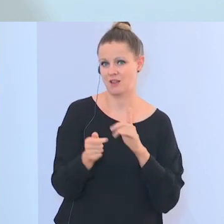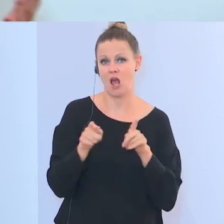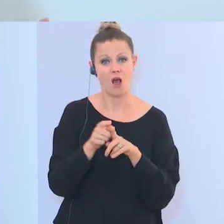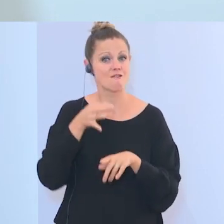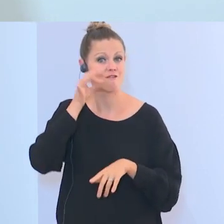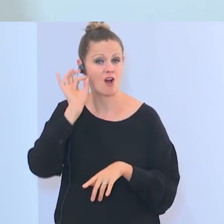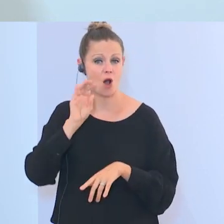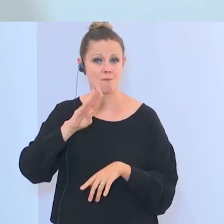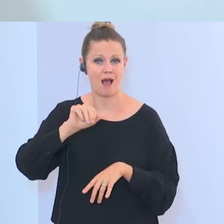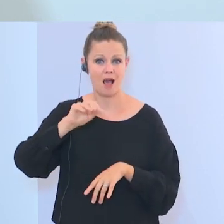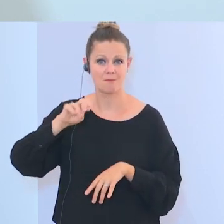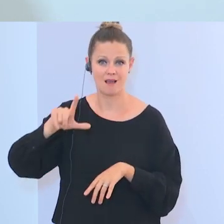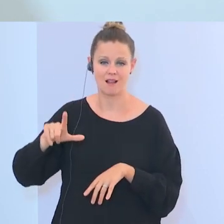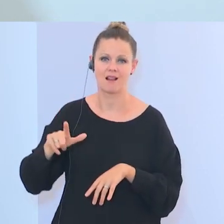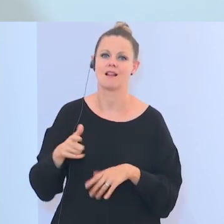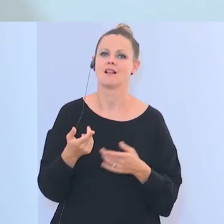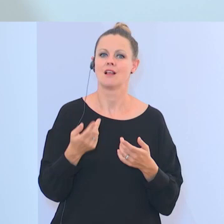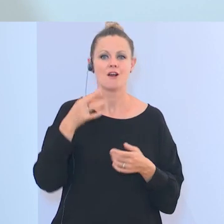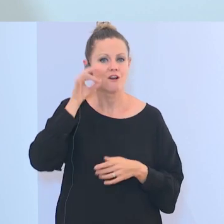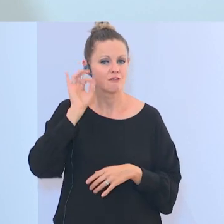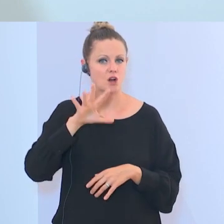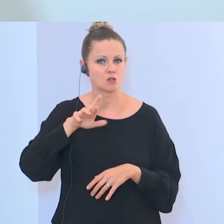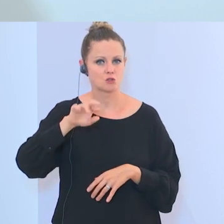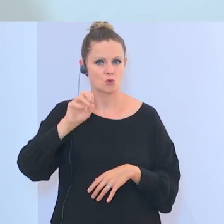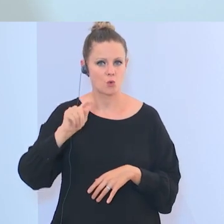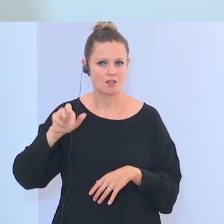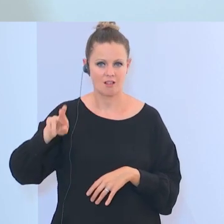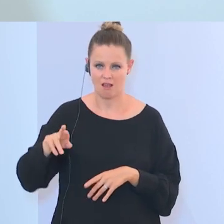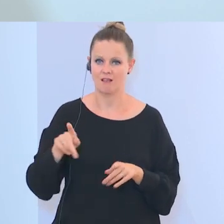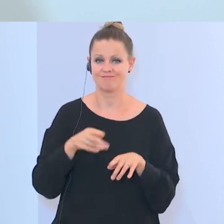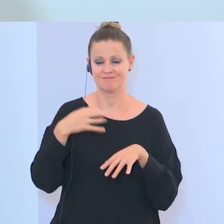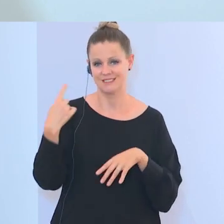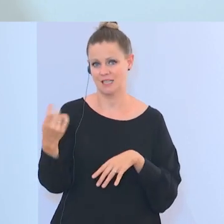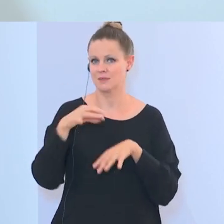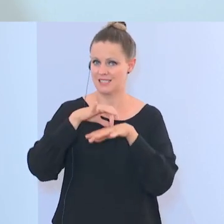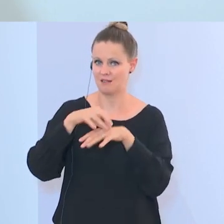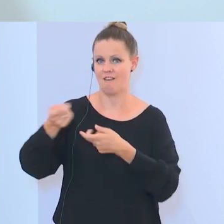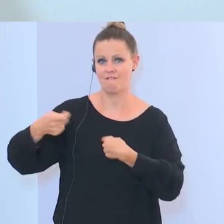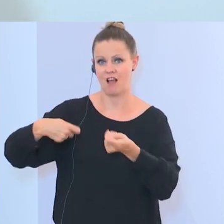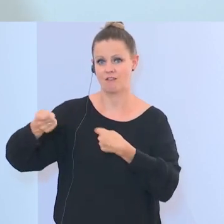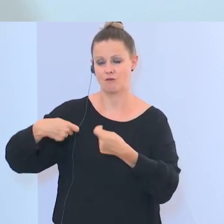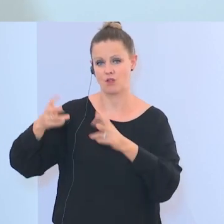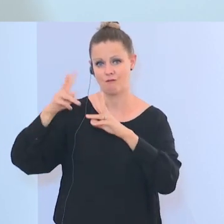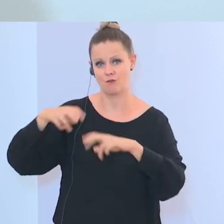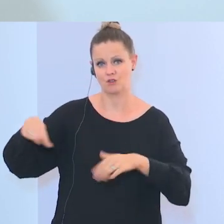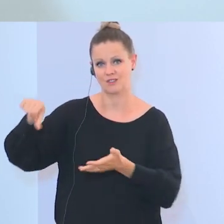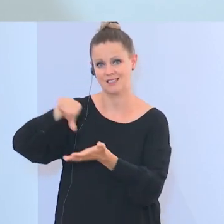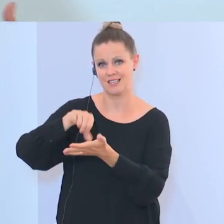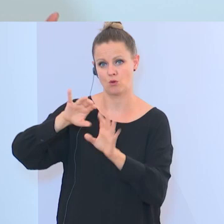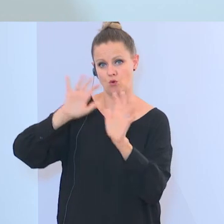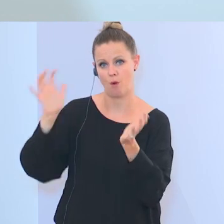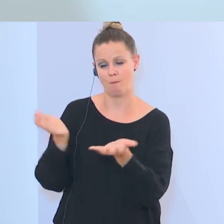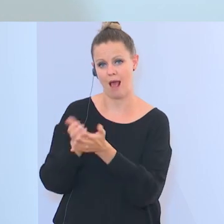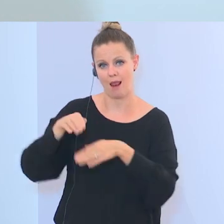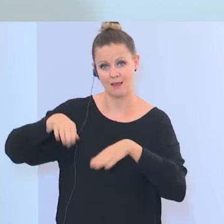Babel. Wir haben Susanne Schröter glücklicherweise mit an Bord, die die Leiterin des Frankfurter Forschungszentrums Globaler Islam ist.